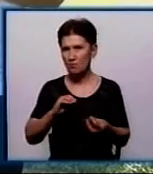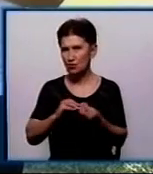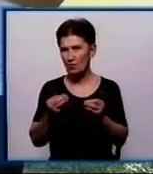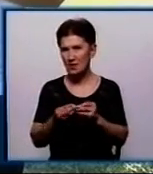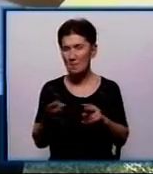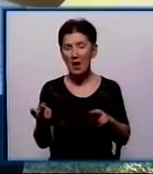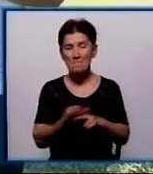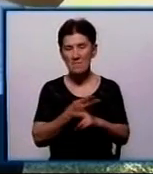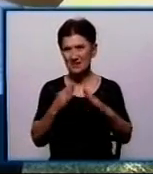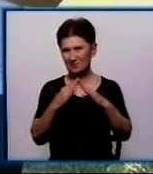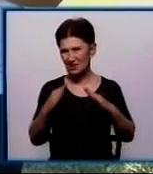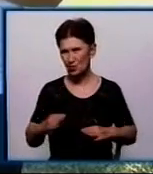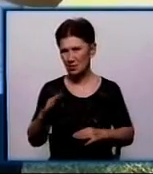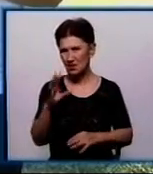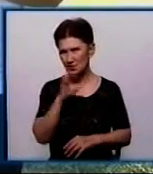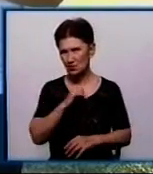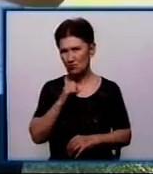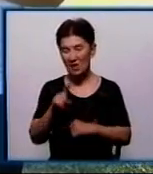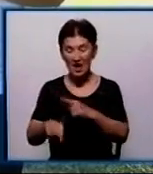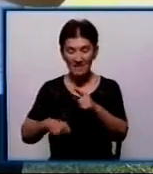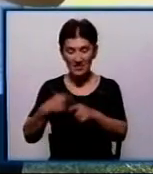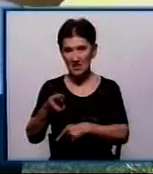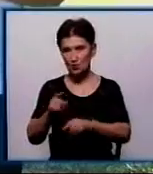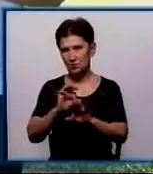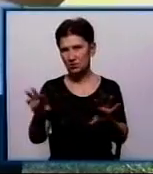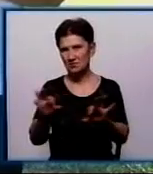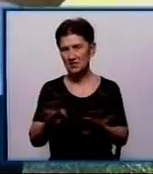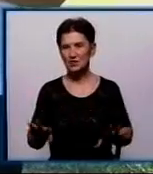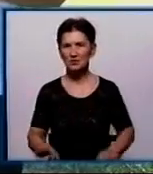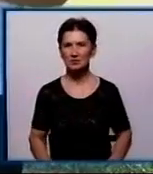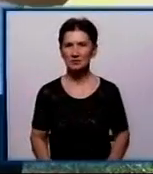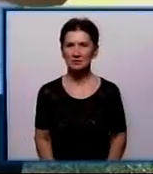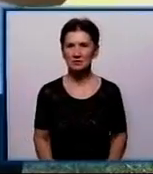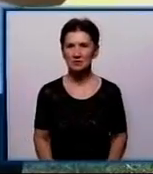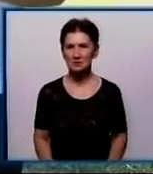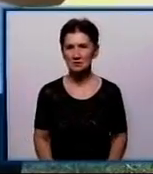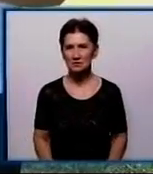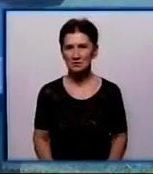тварин у Кропивницькому, розповімо в наступних випусках новин. Ольга Проценко, Сергій Баранюк. День за днем.